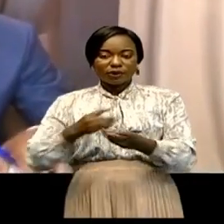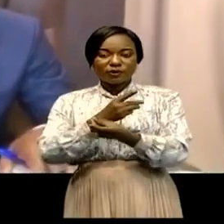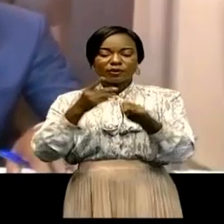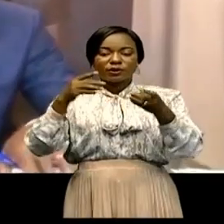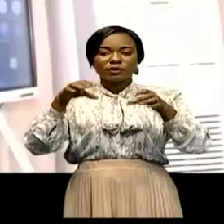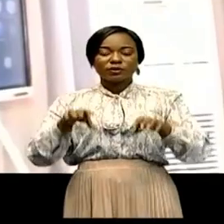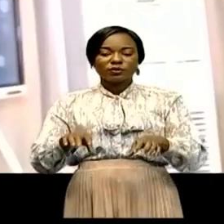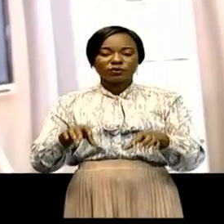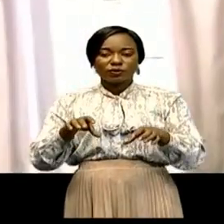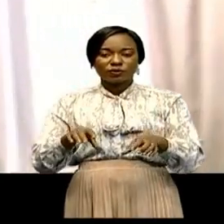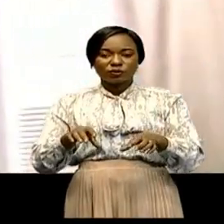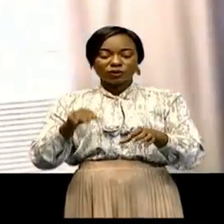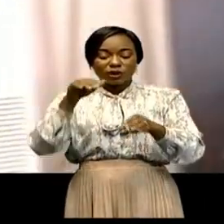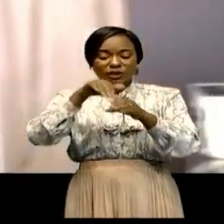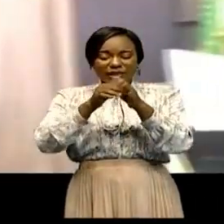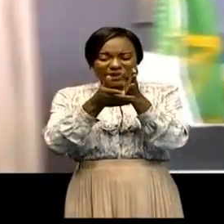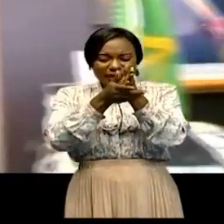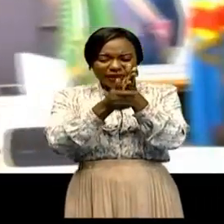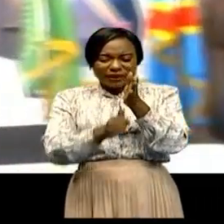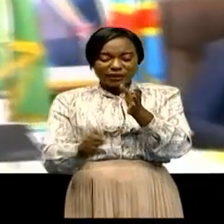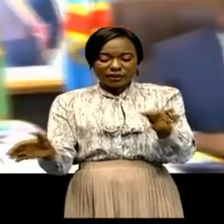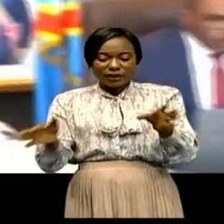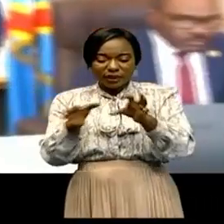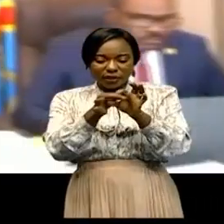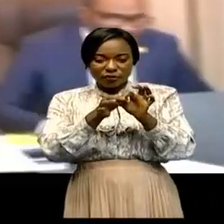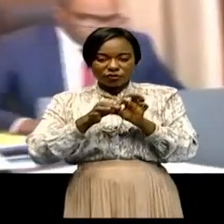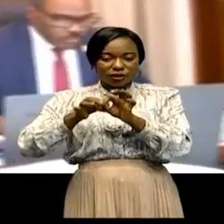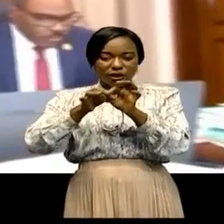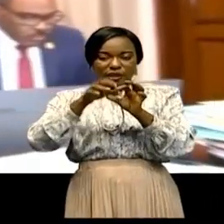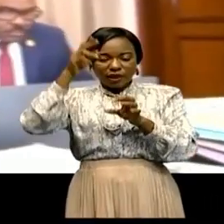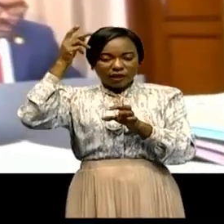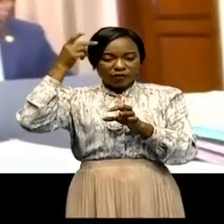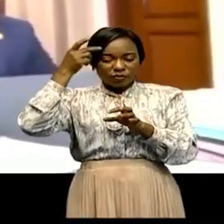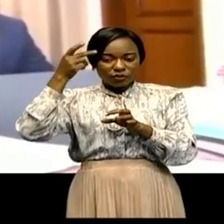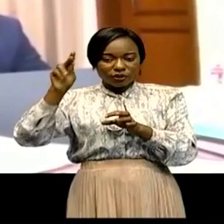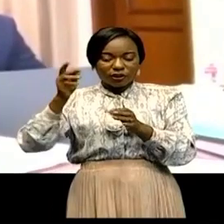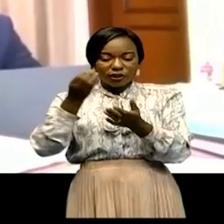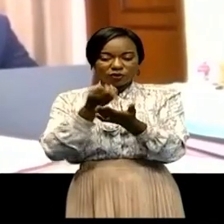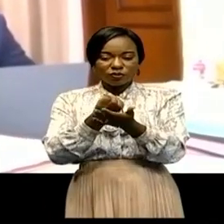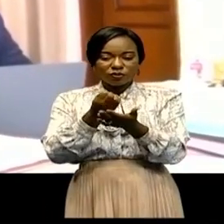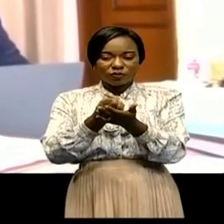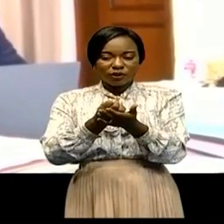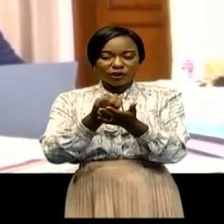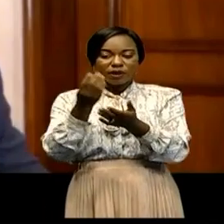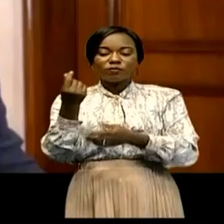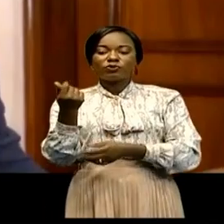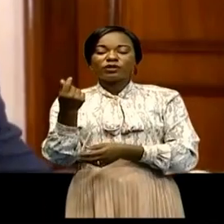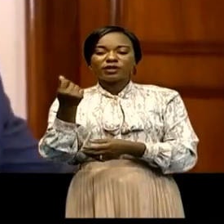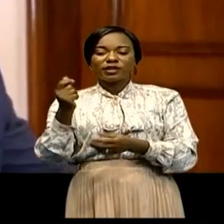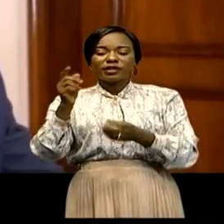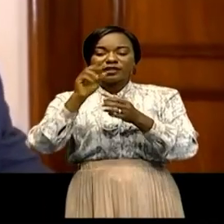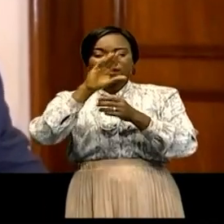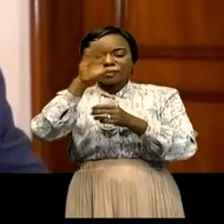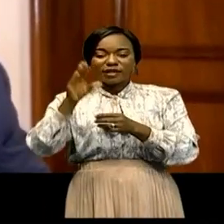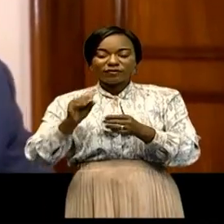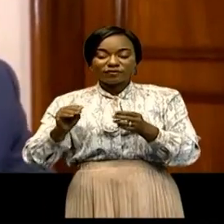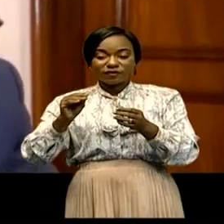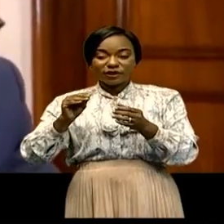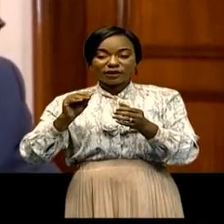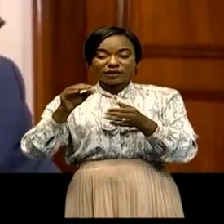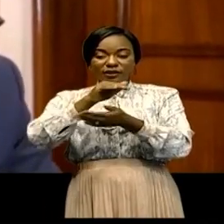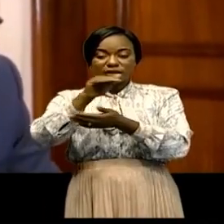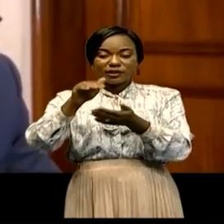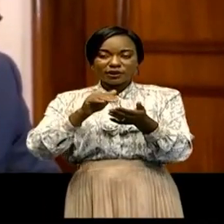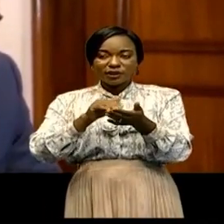Congo en qualité de membre associé à la politique de la communauté économique et monétaire de l'Afrique centrale de la lutte